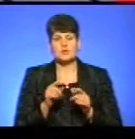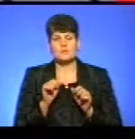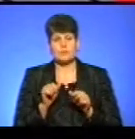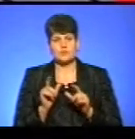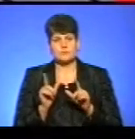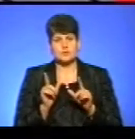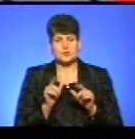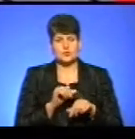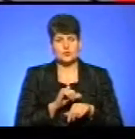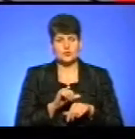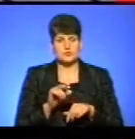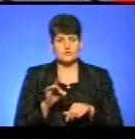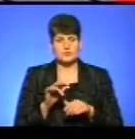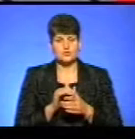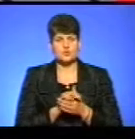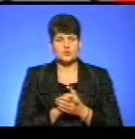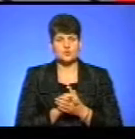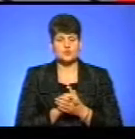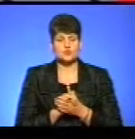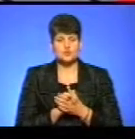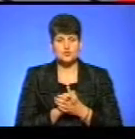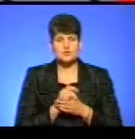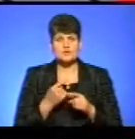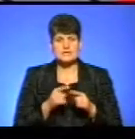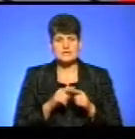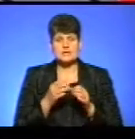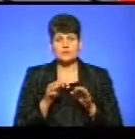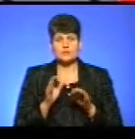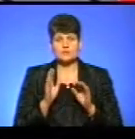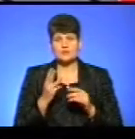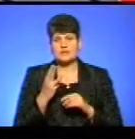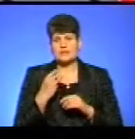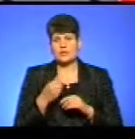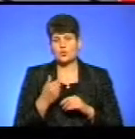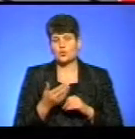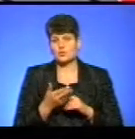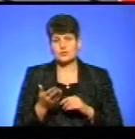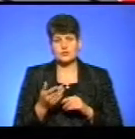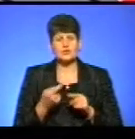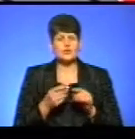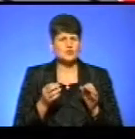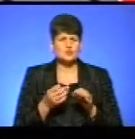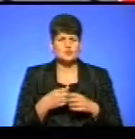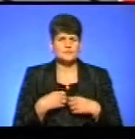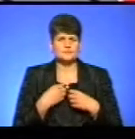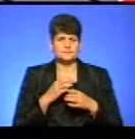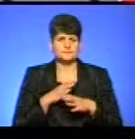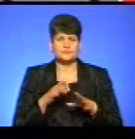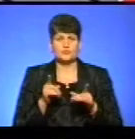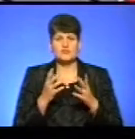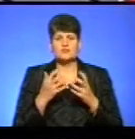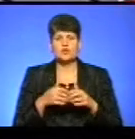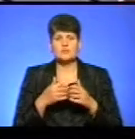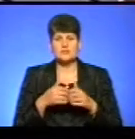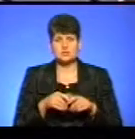кордон країн Європейського Союзу, і цей дозвіл буде діяти на три роки. Тобто нічого такого надзвичайного і, по суті, він буде в автоматичному